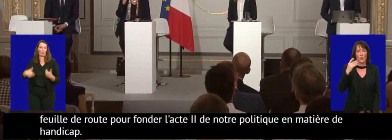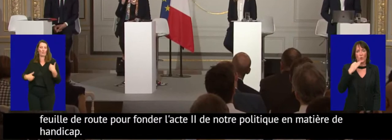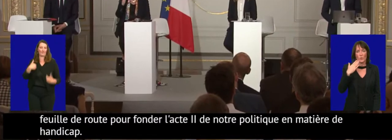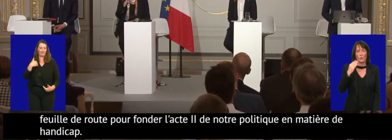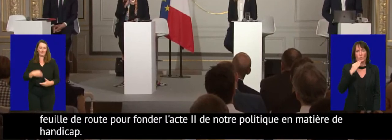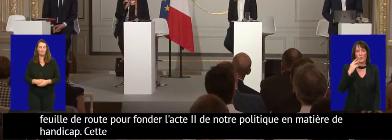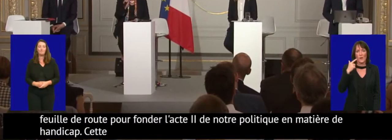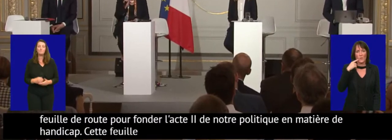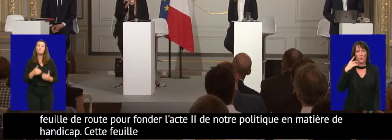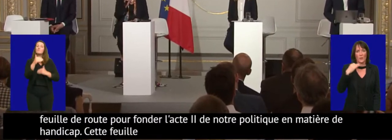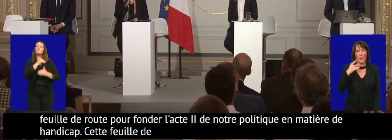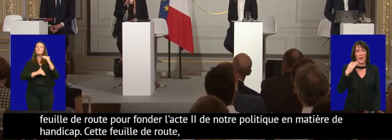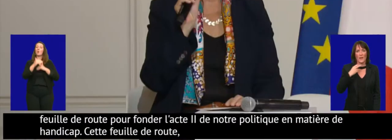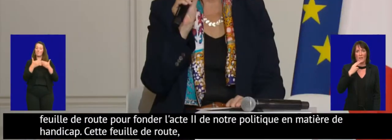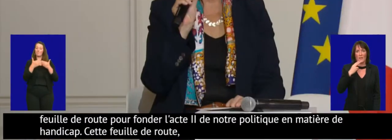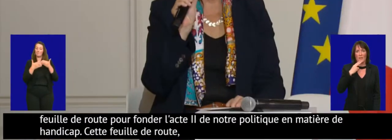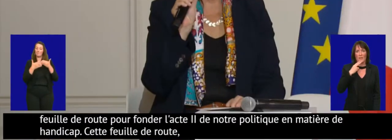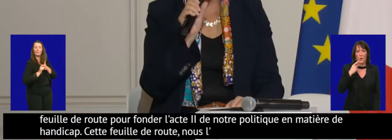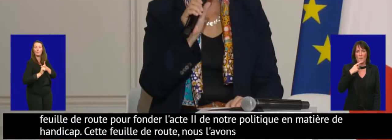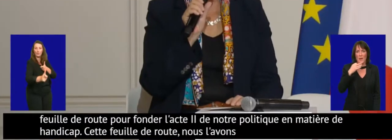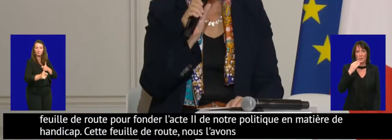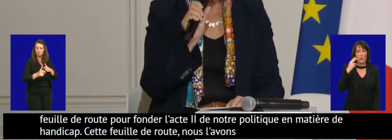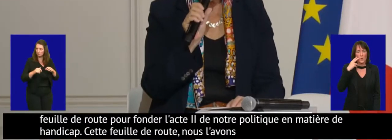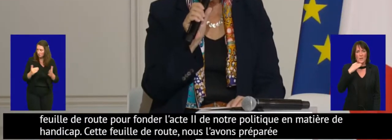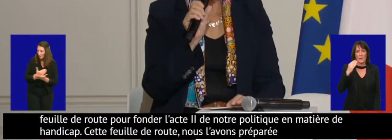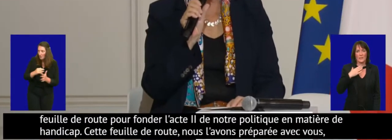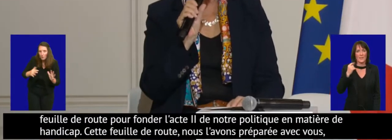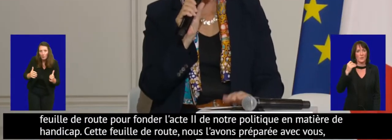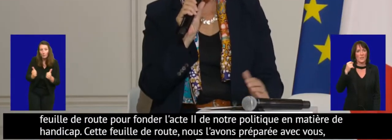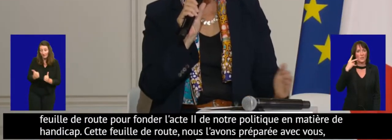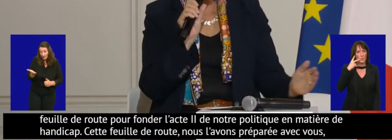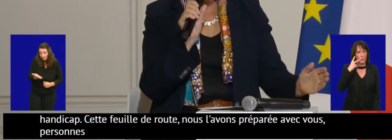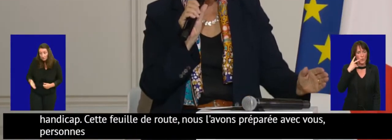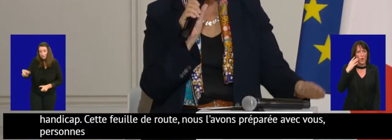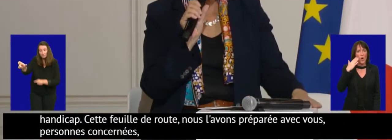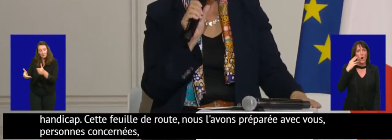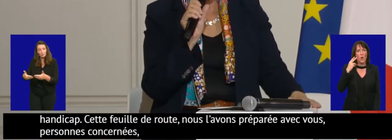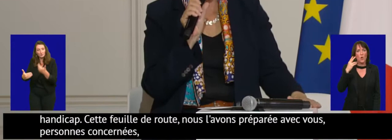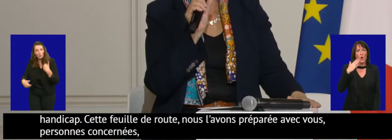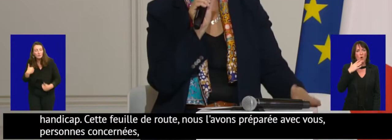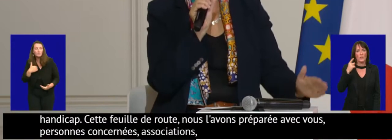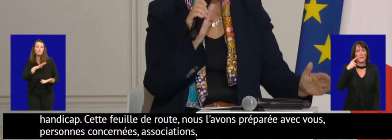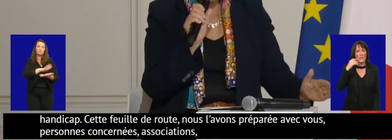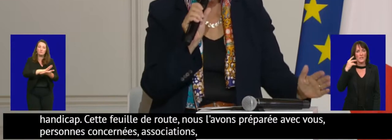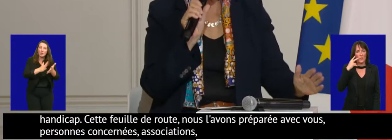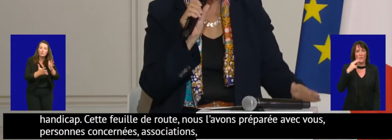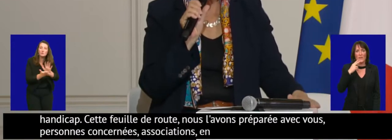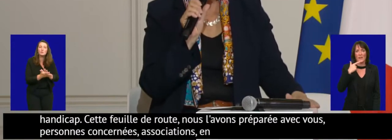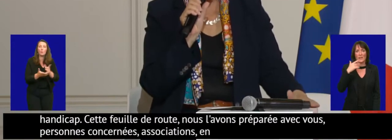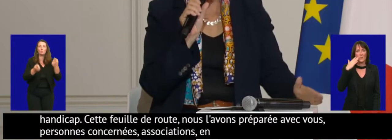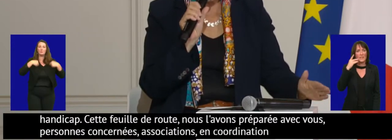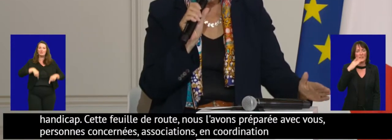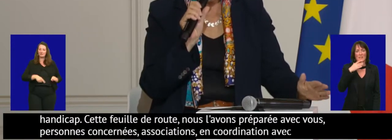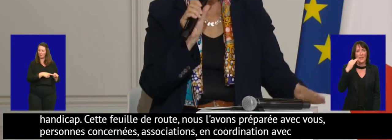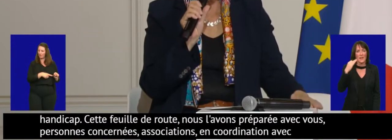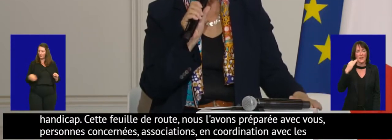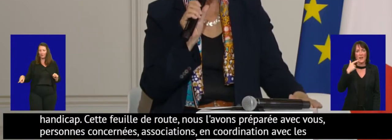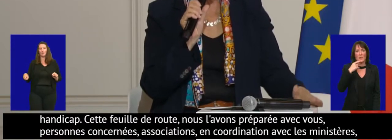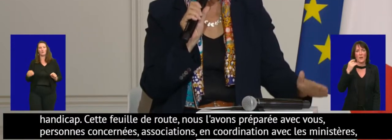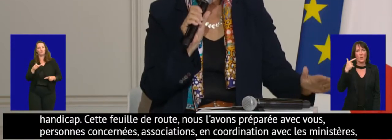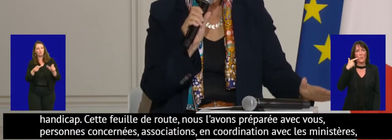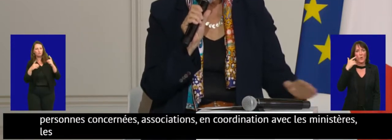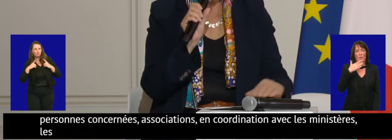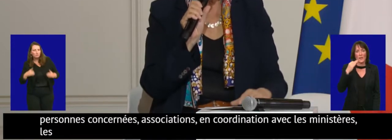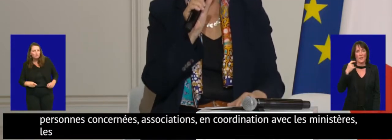nous l'avons préparée avec vous, personnes concernées, associations, en coordination avec les ministères, les parlementaires,